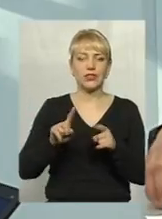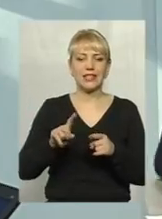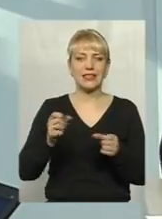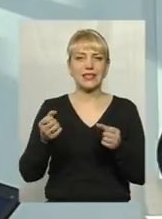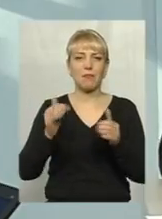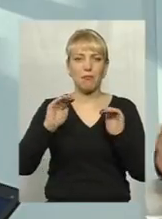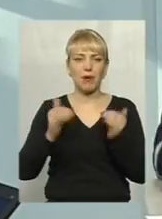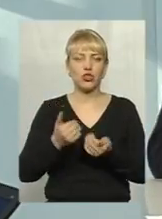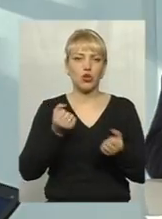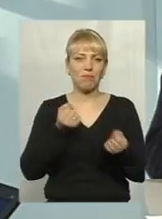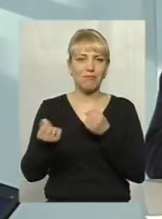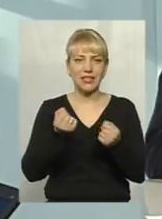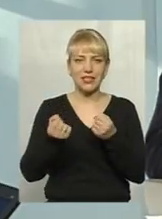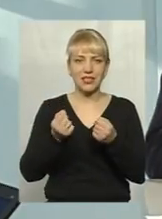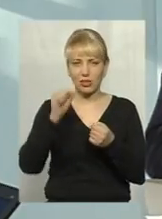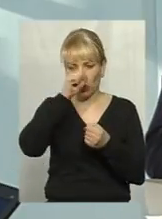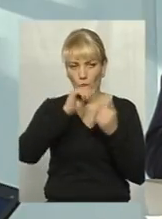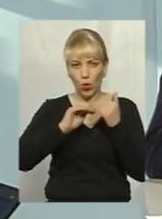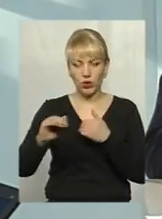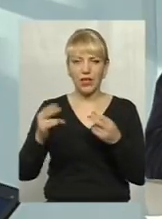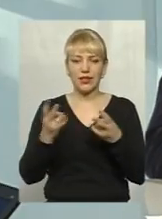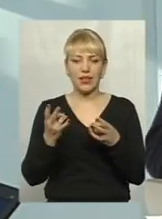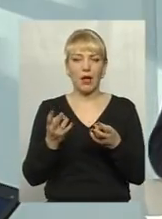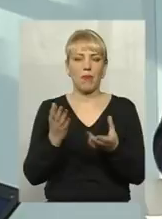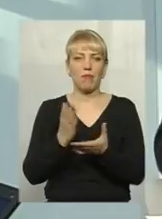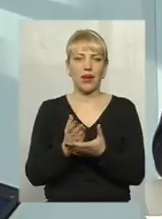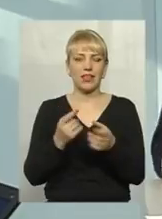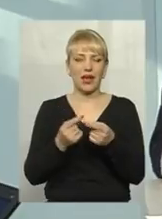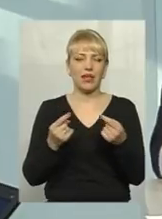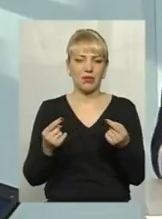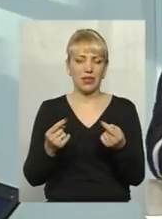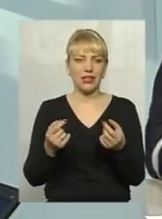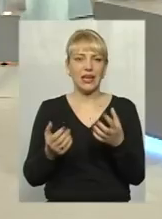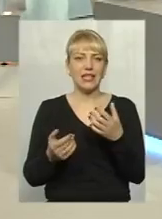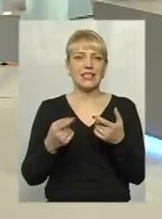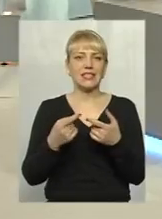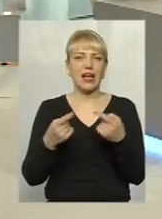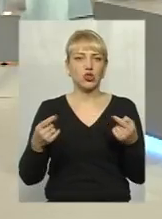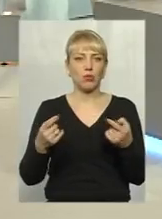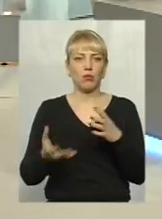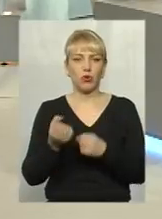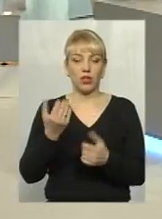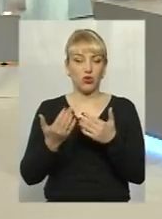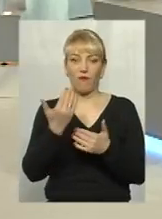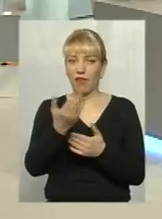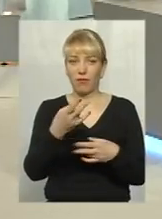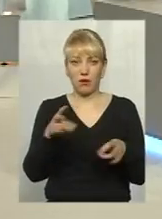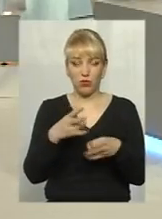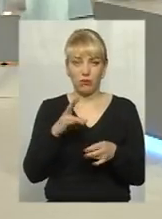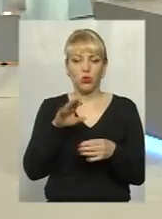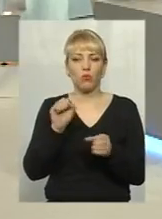льоду. Треба мати з собою елементарні засоби порятунку, навіть якщо вони вам не знагодяться. Вони знагодяться для того, щоб